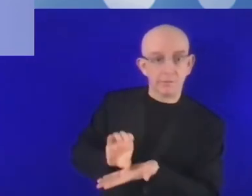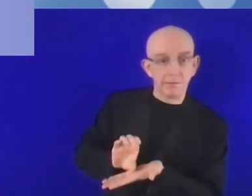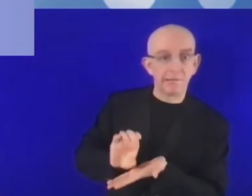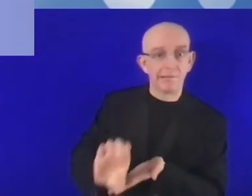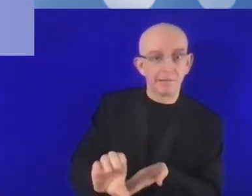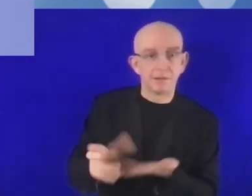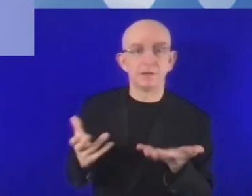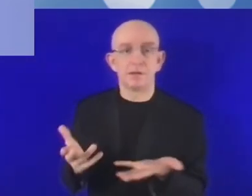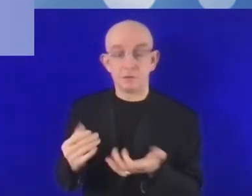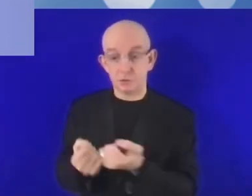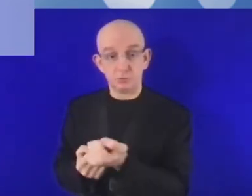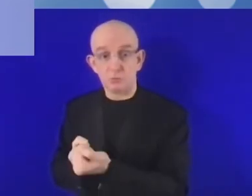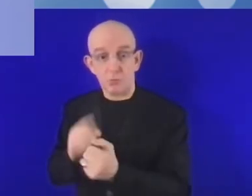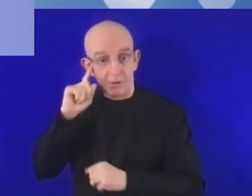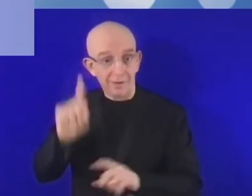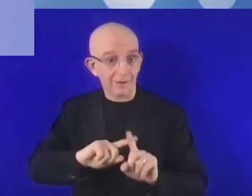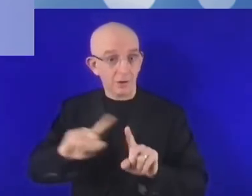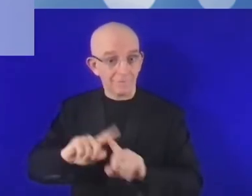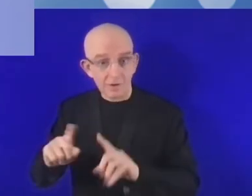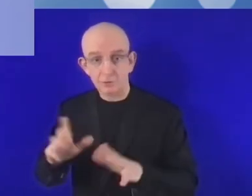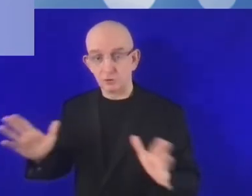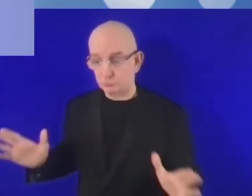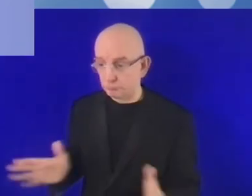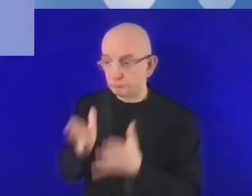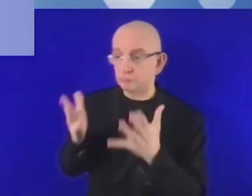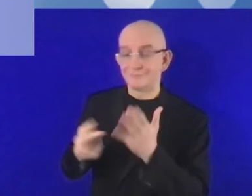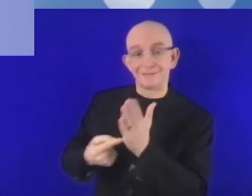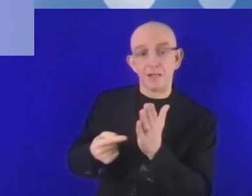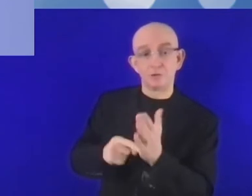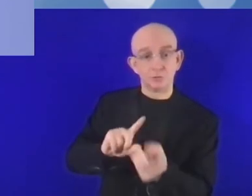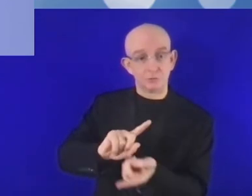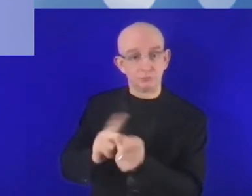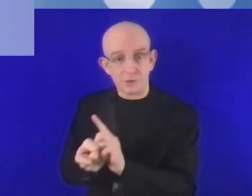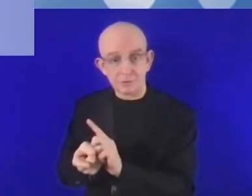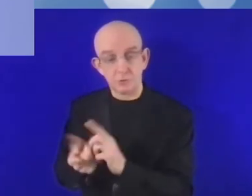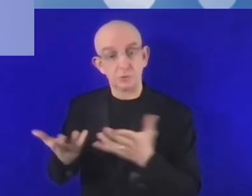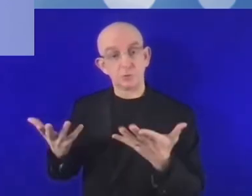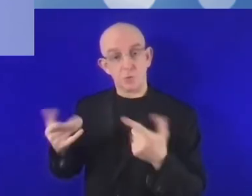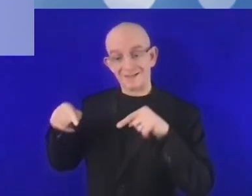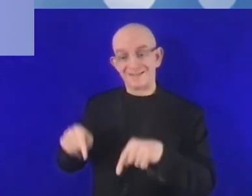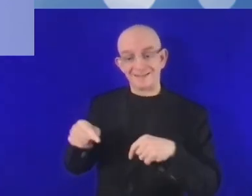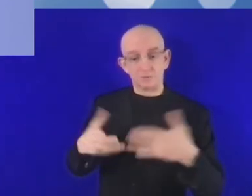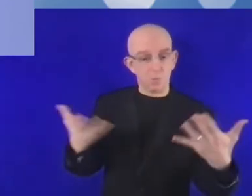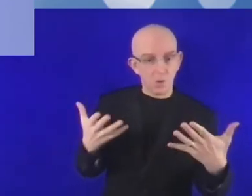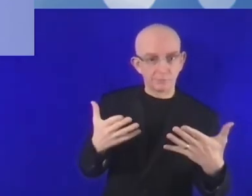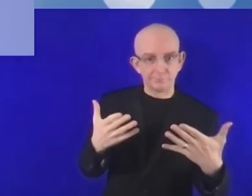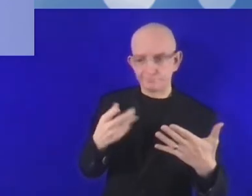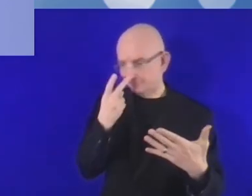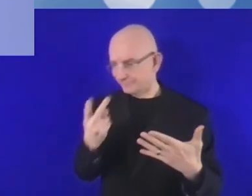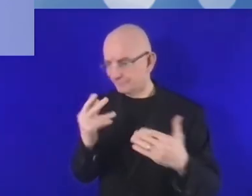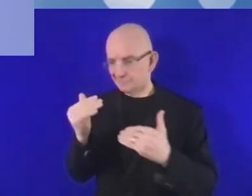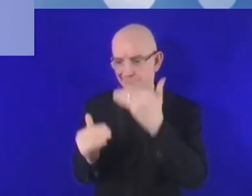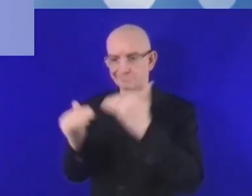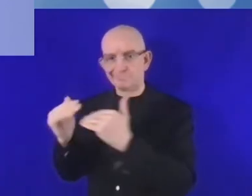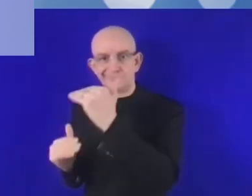musimy jakoś poradzić sobie z tą luką w zakresie narzędzi finansowania,